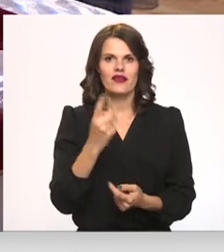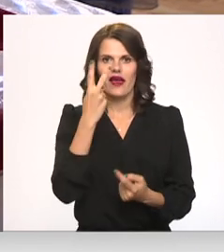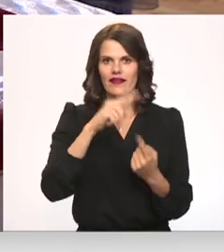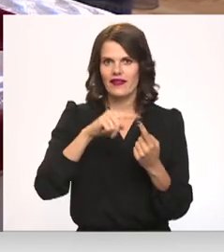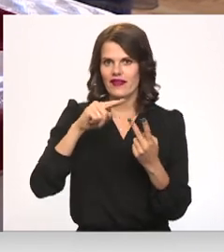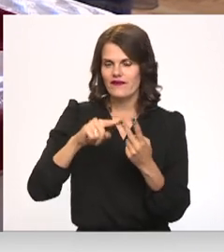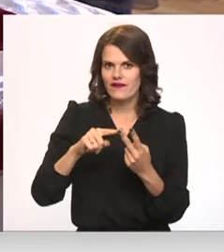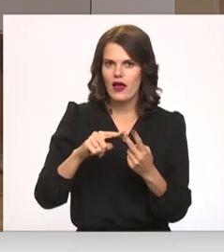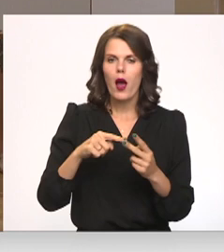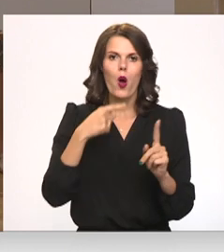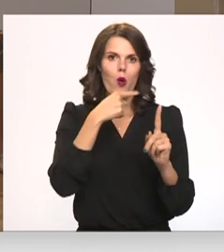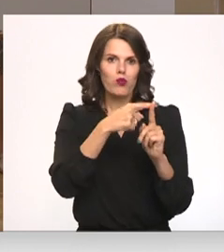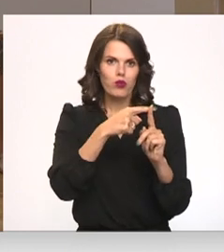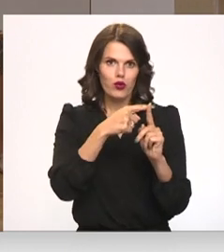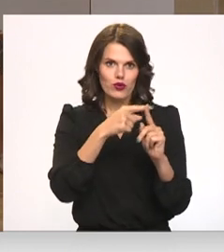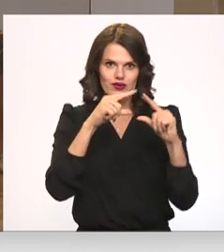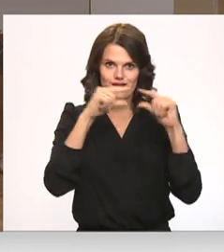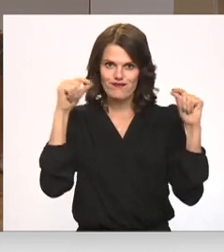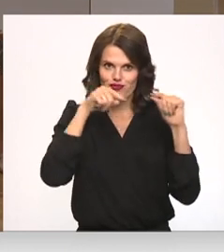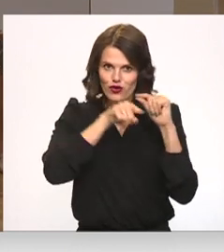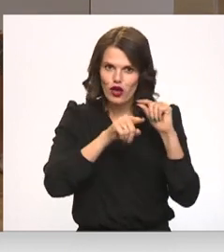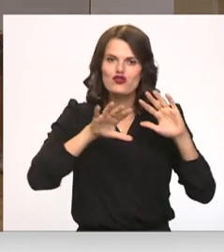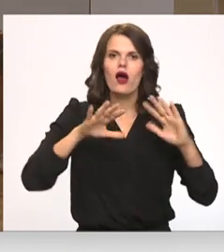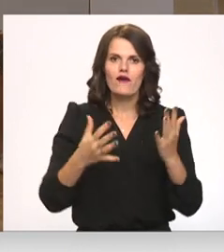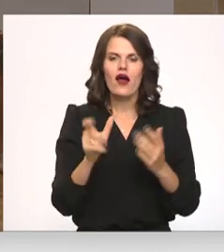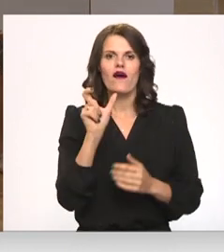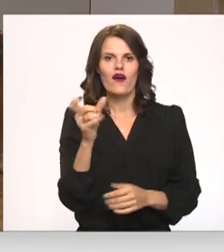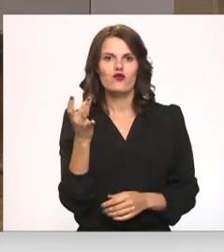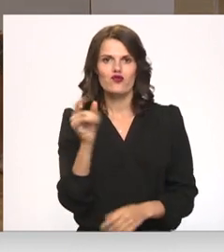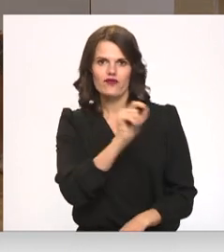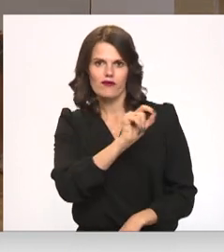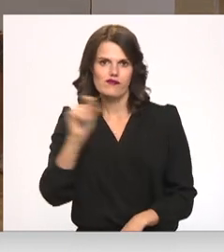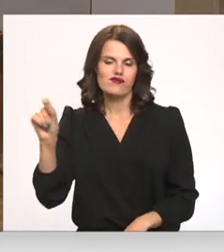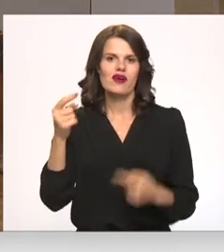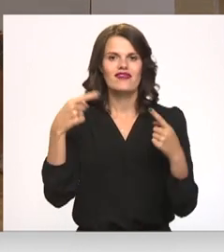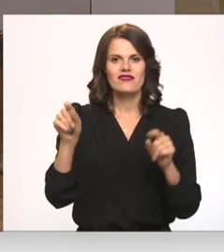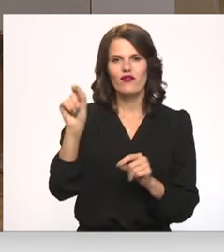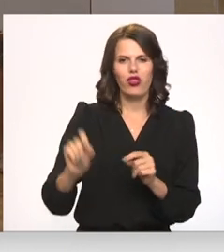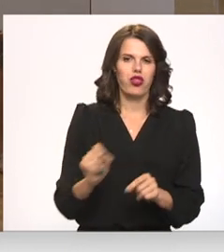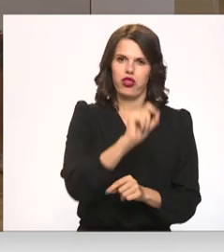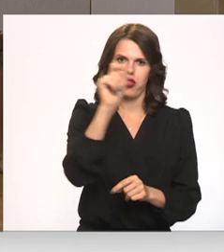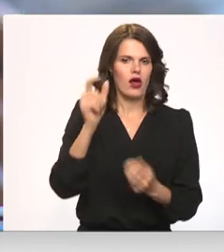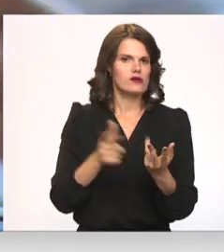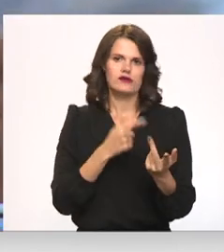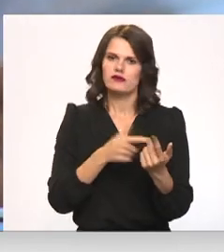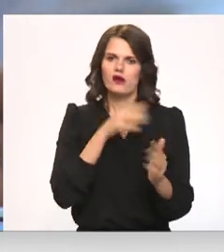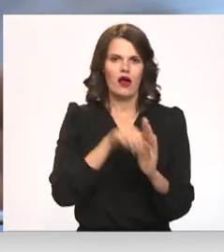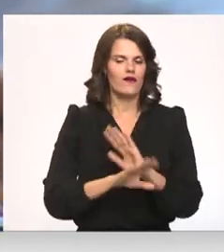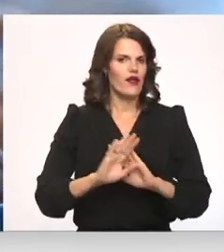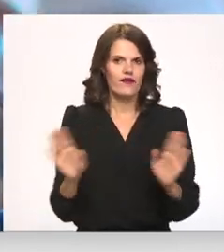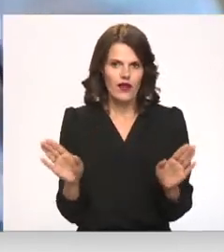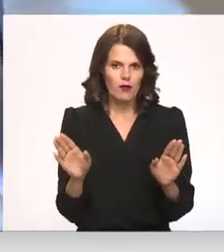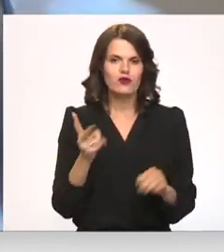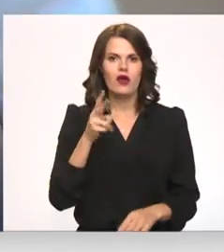Plus viņi kandātiem pretī esošajos rombiņos, kā arī vārdu un uzvārdas vītrojumi. Citas atzīmes netiks skaitītas. Korupcijas